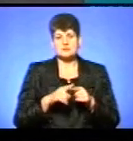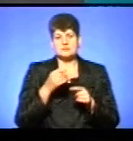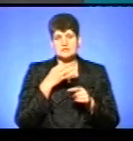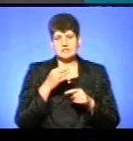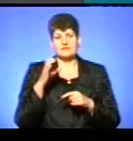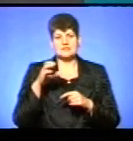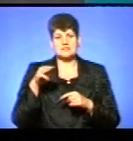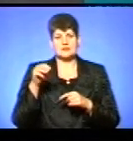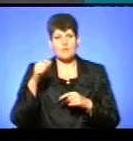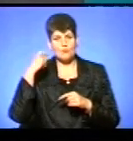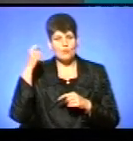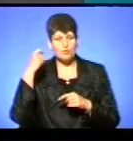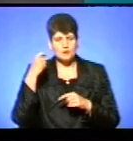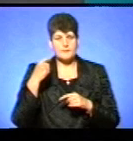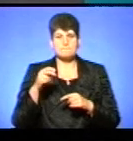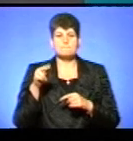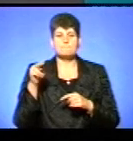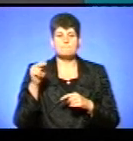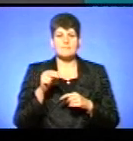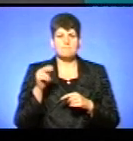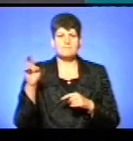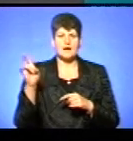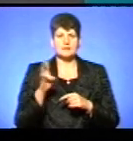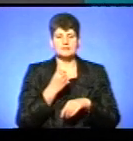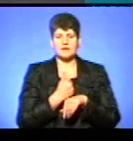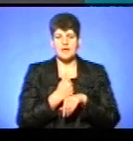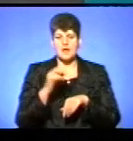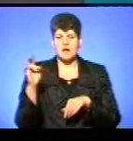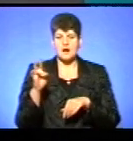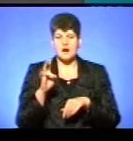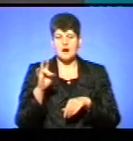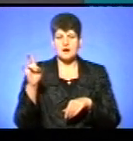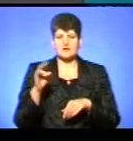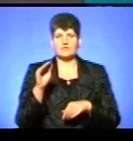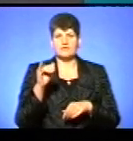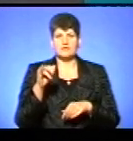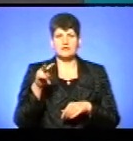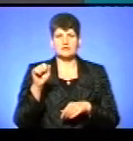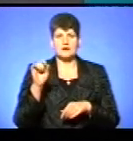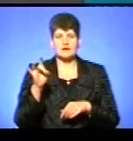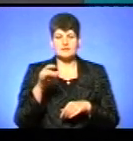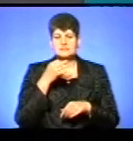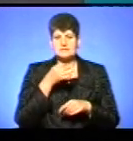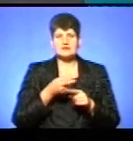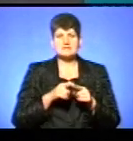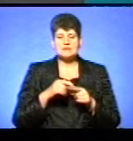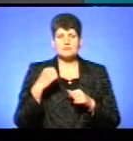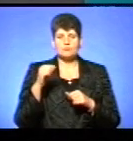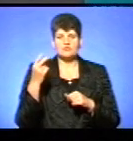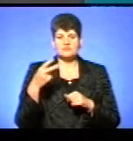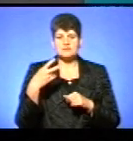Стамбулі. Патріарх Української православної церкви Київського патріархату Філарет назвав це перемогою 25